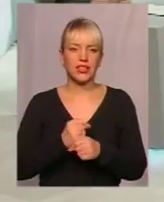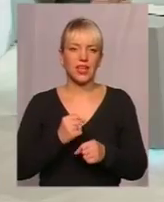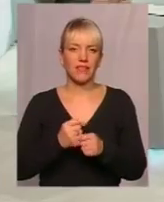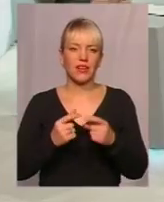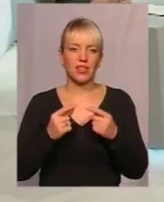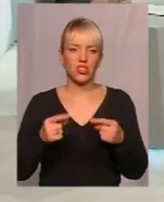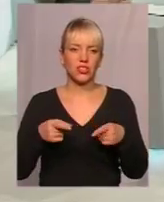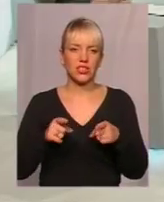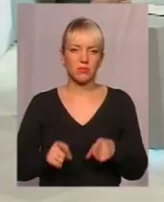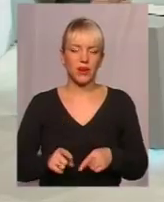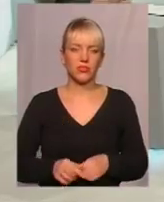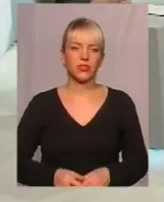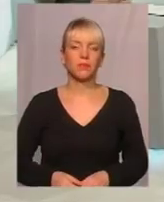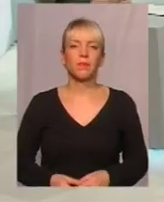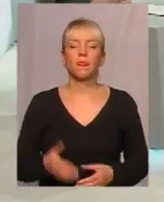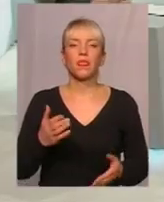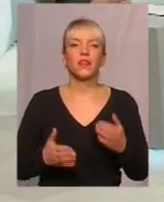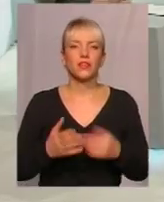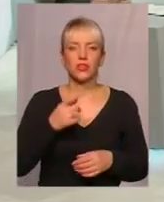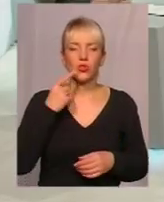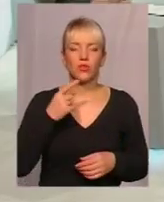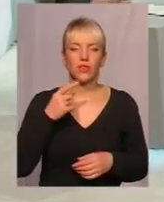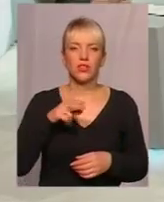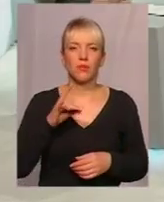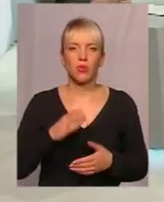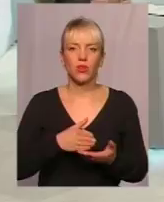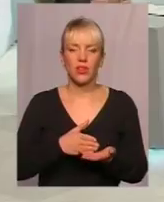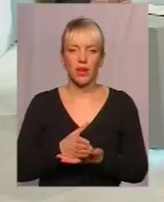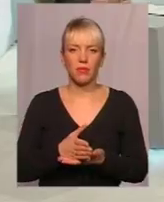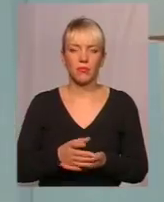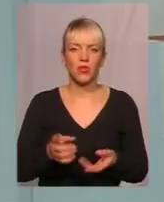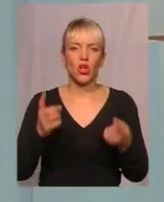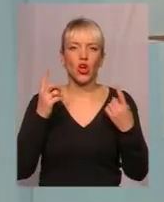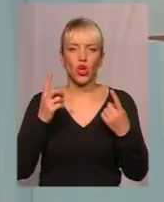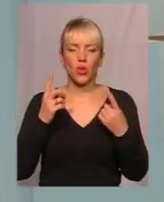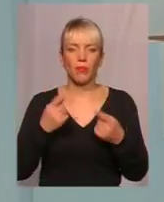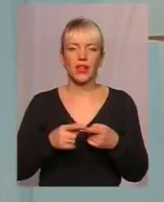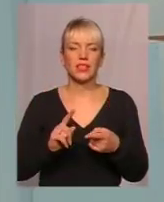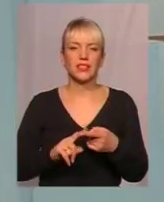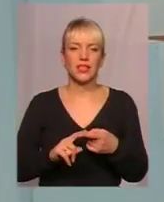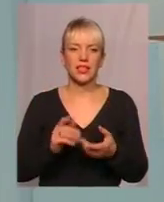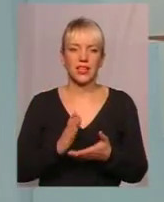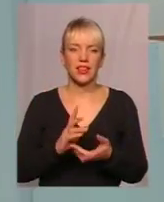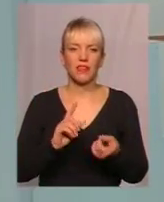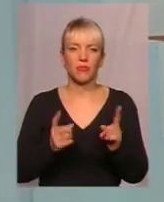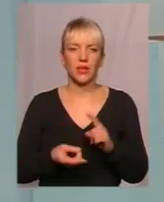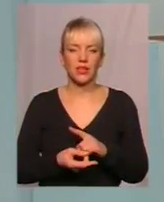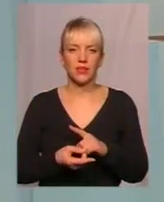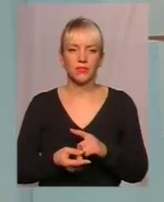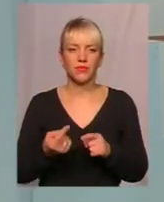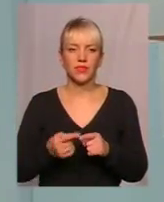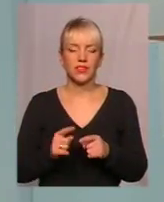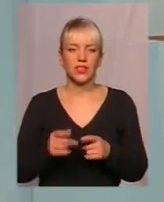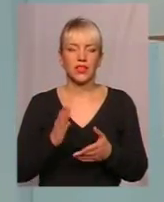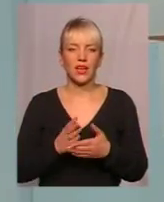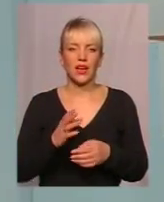насправді. Якщо говорити про напрямок груп Байнента, то це є навпаки такий